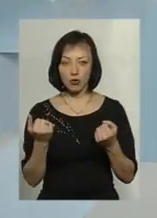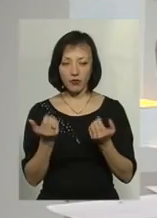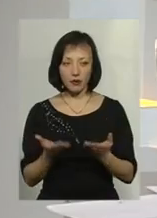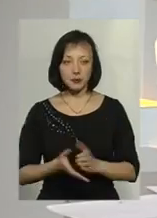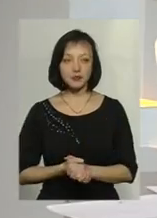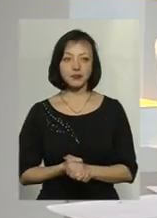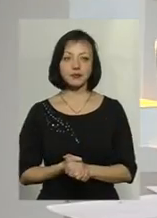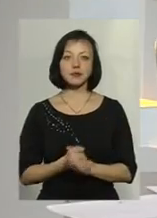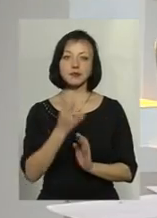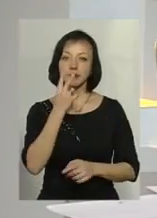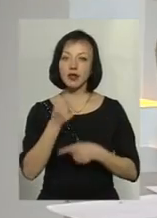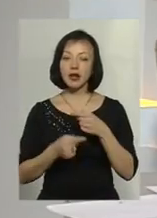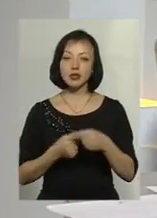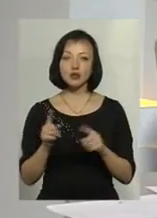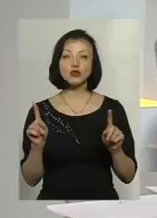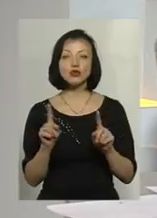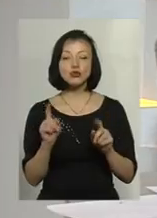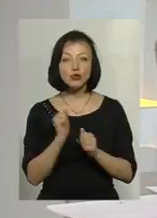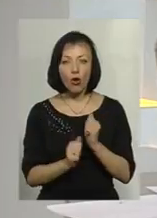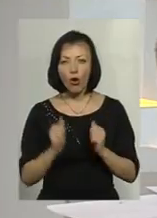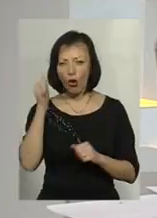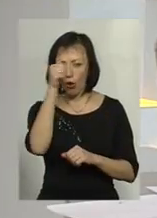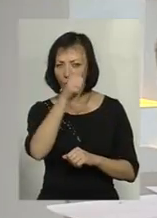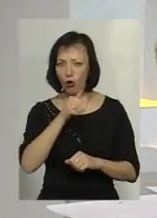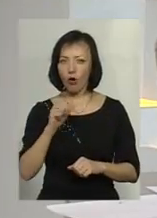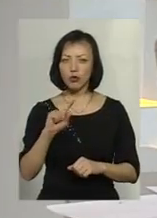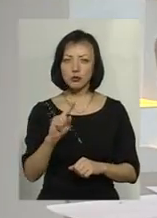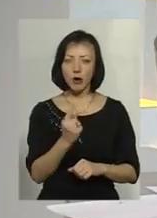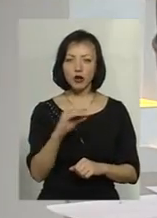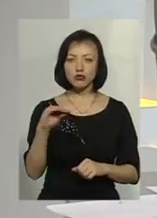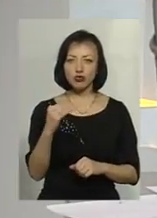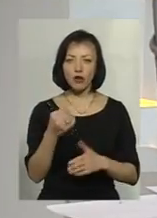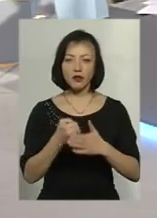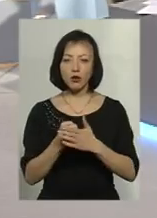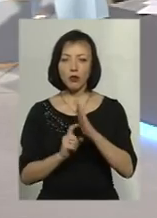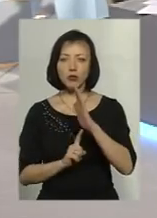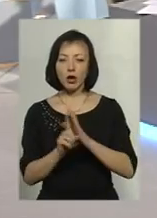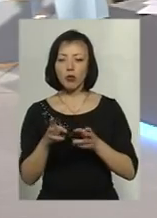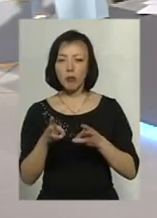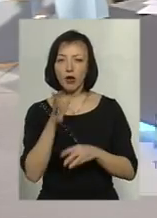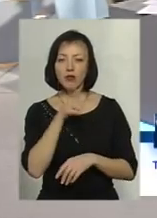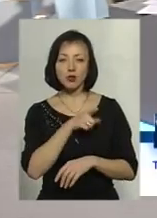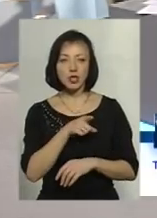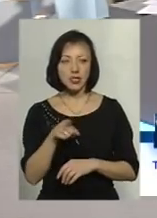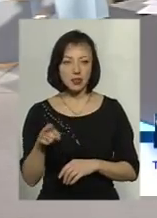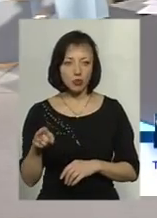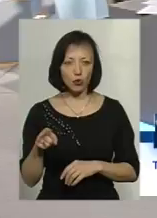власне, традиційно, щороку з 1 жовтня до початку опалювального сезону